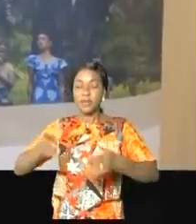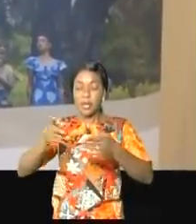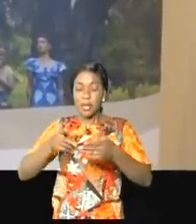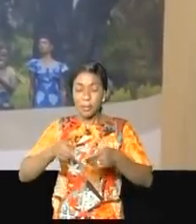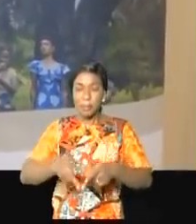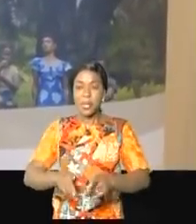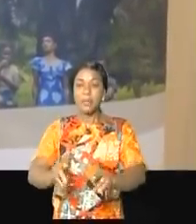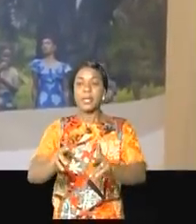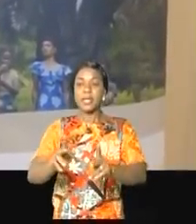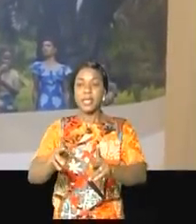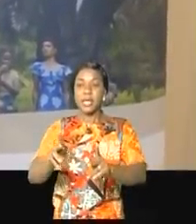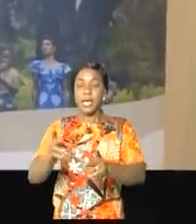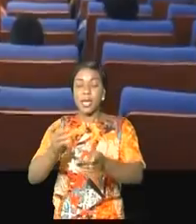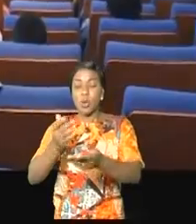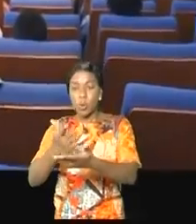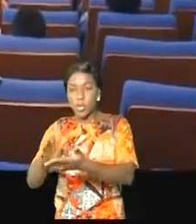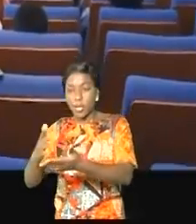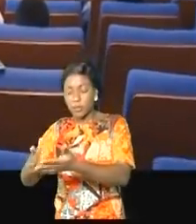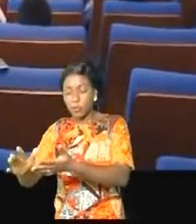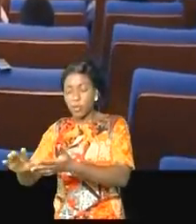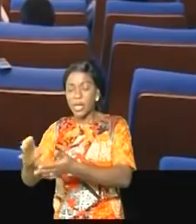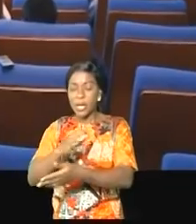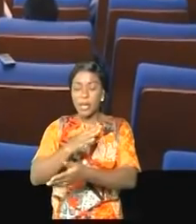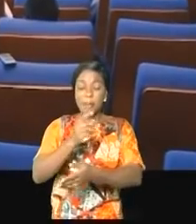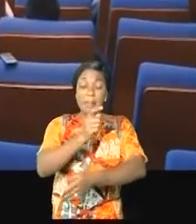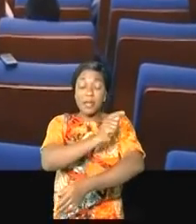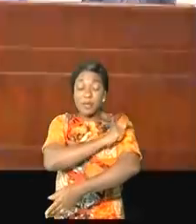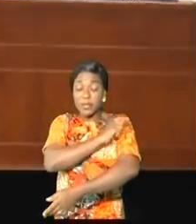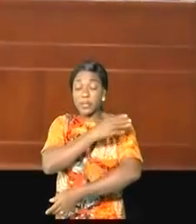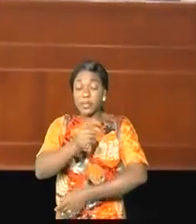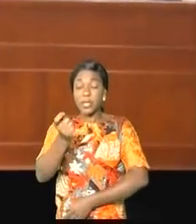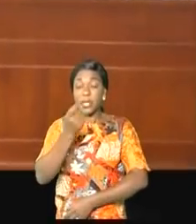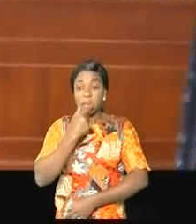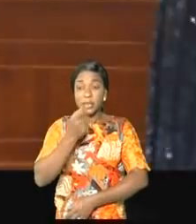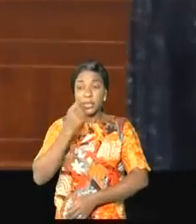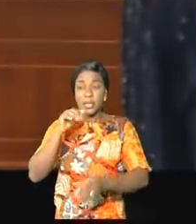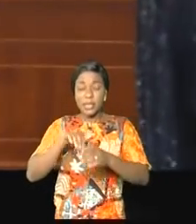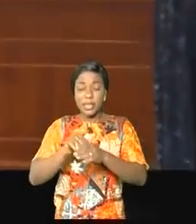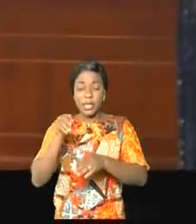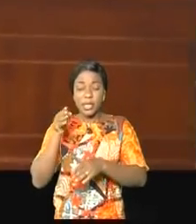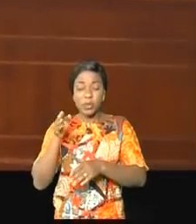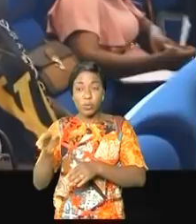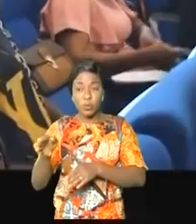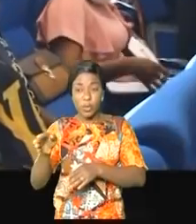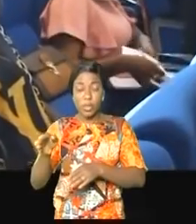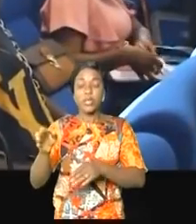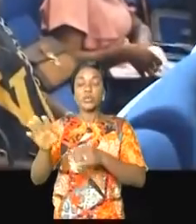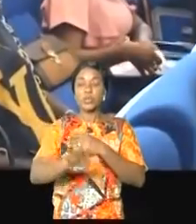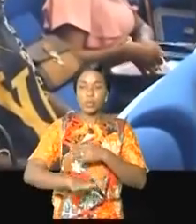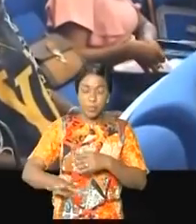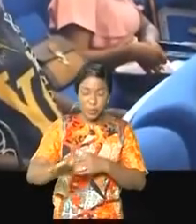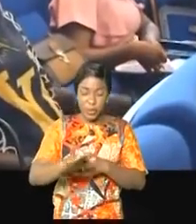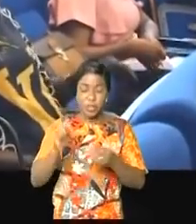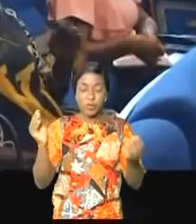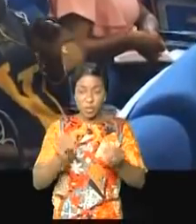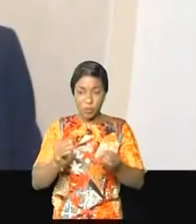distribution des vaccins et autres intrants et médicaments dans les coins les plus réquilés du pays. La province de l'Équateur a été choisie pour le lancement de